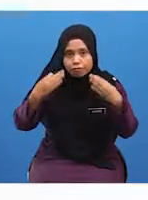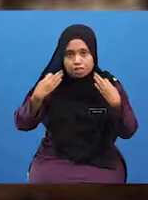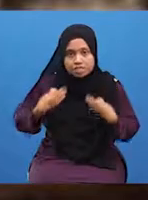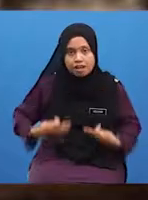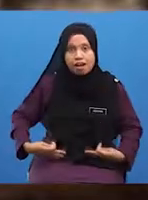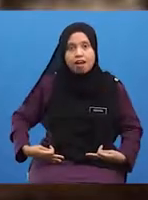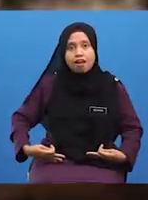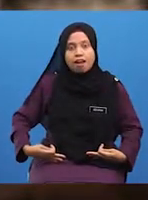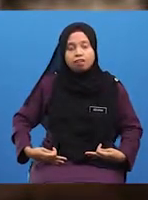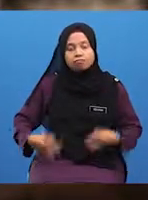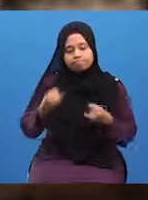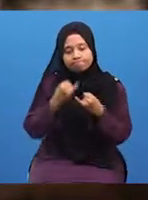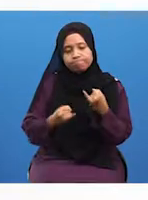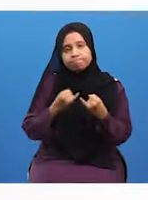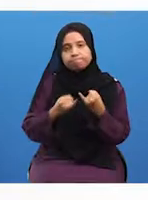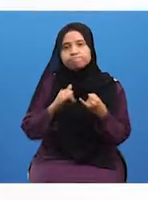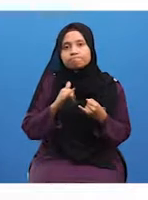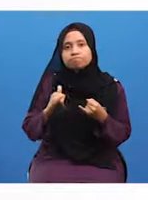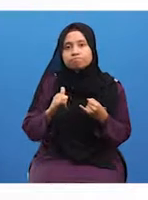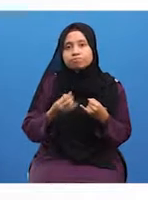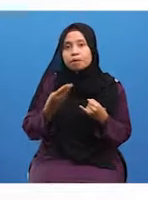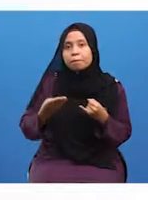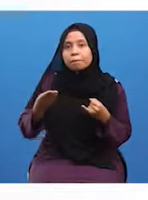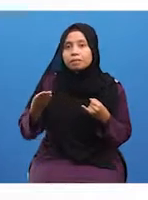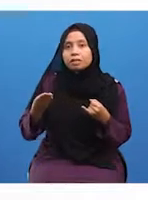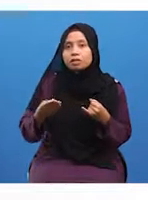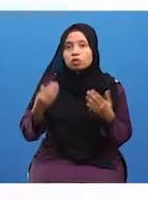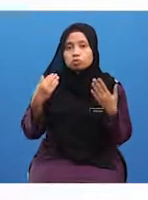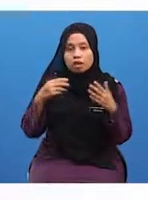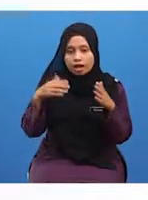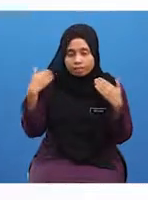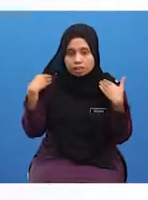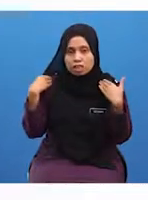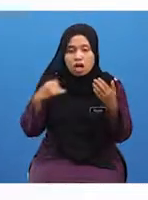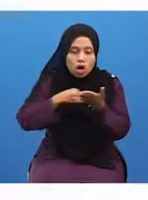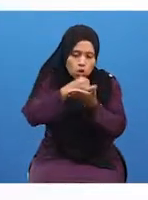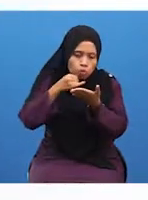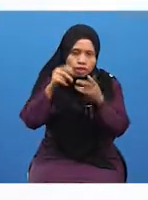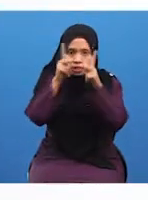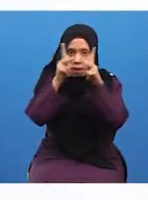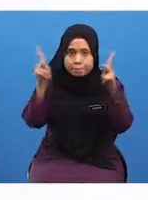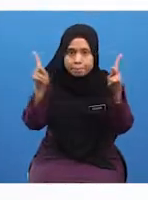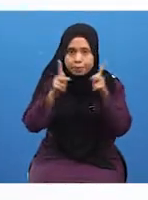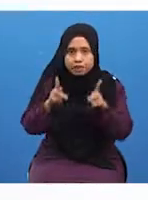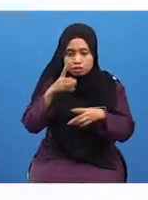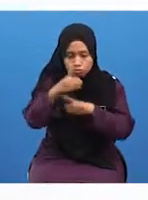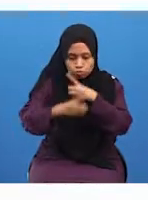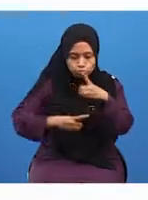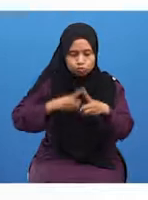akhir sekali, beliau turut melukis peta dunia Islam.